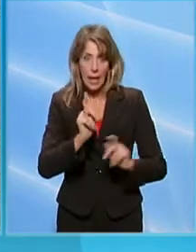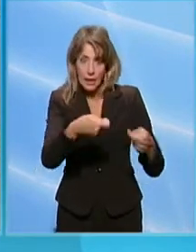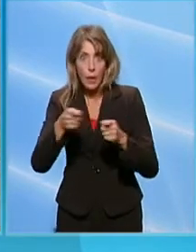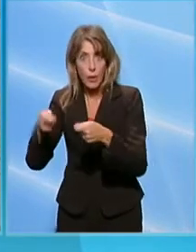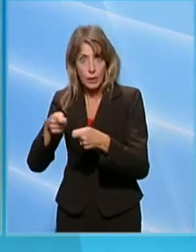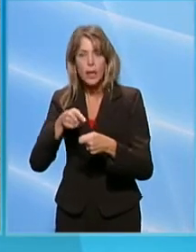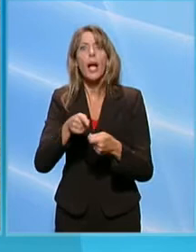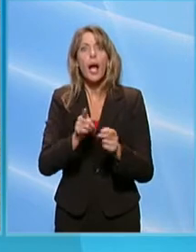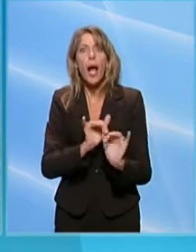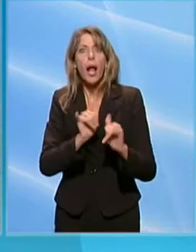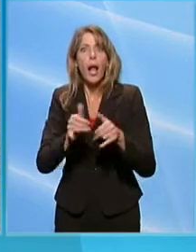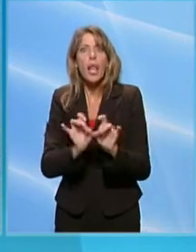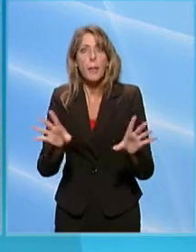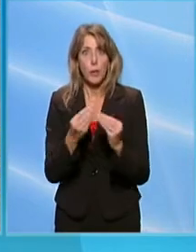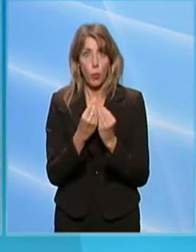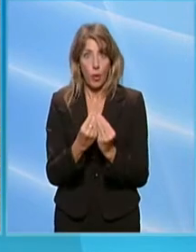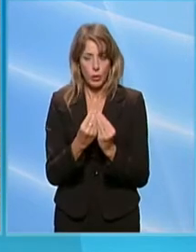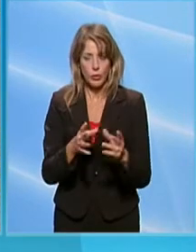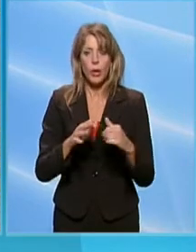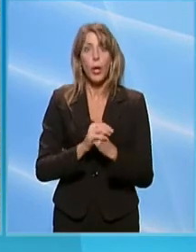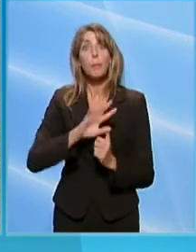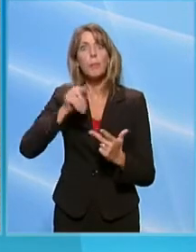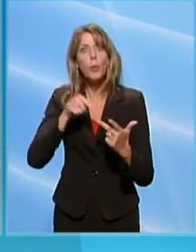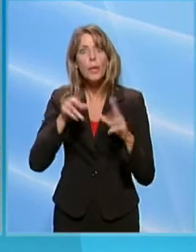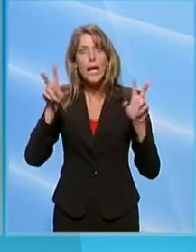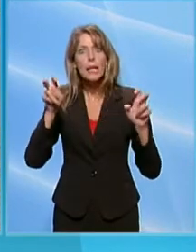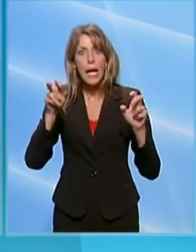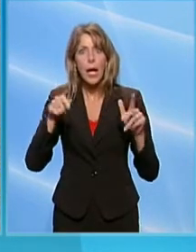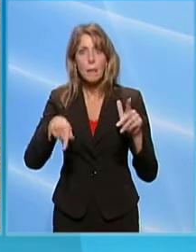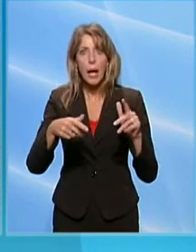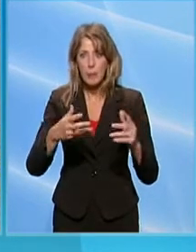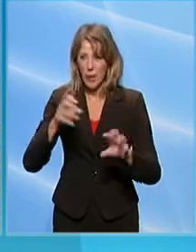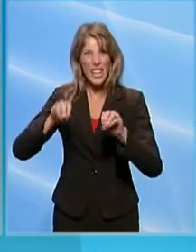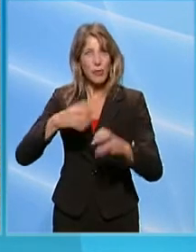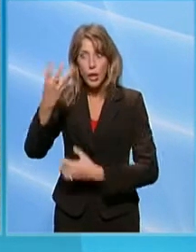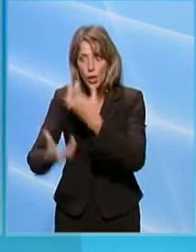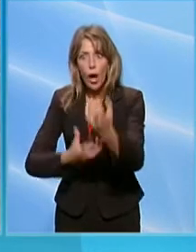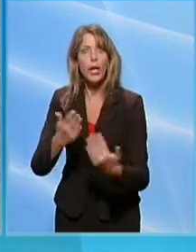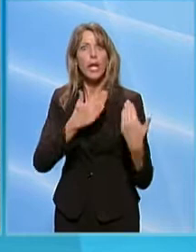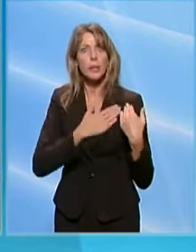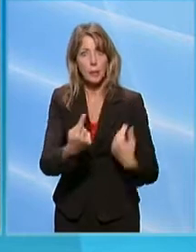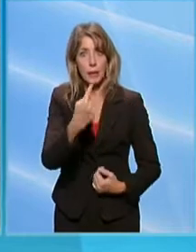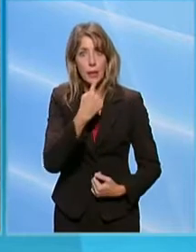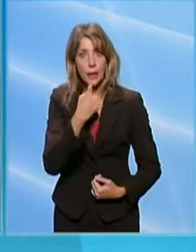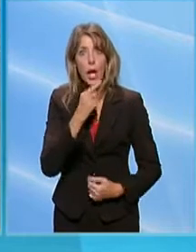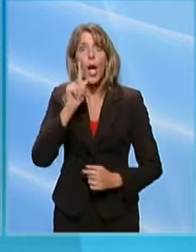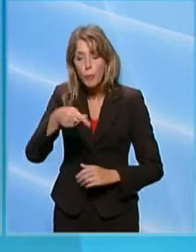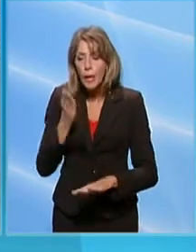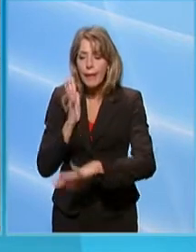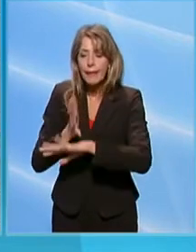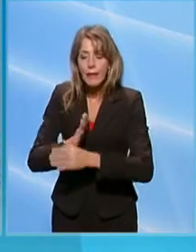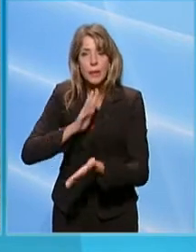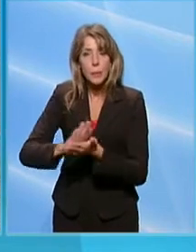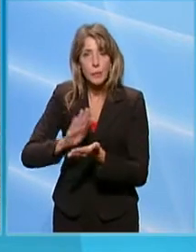Libia e anche del tema delle responsabilità per i roghi, dei rifiuti e delle possibilità di interventi di bonifica.